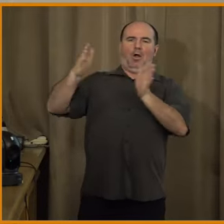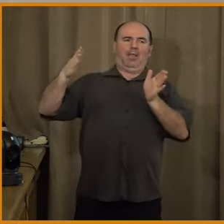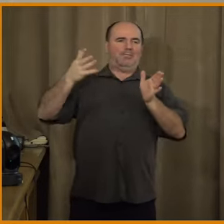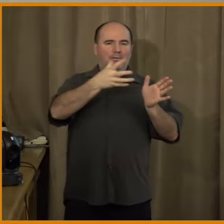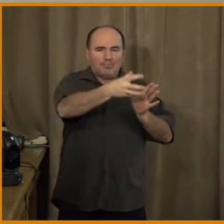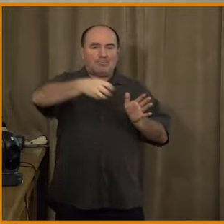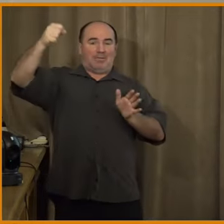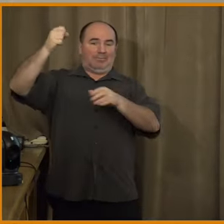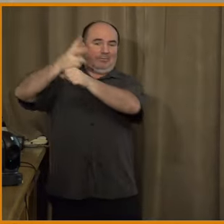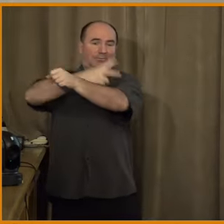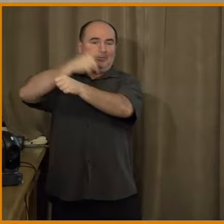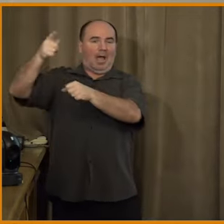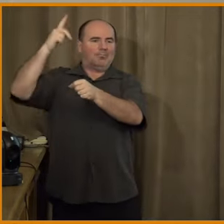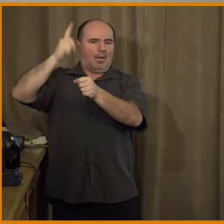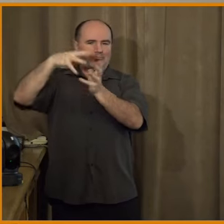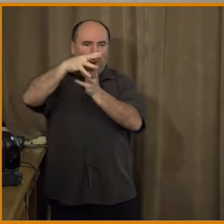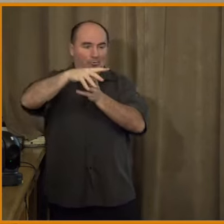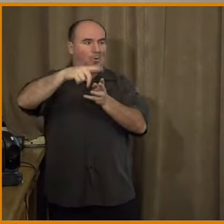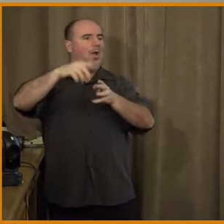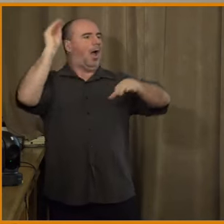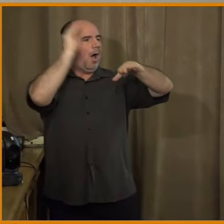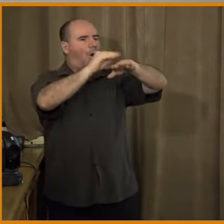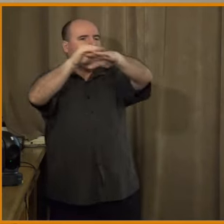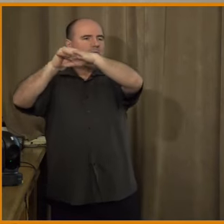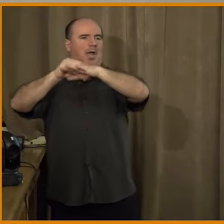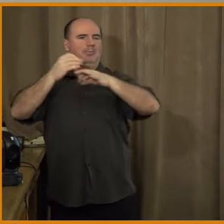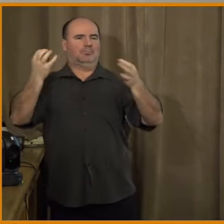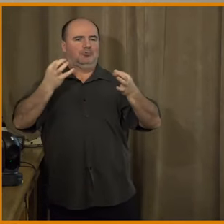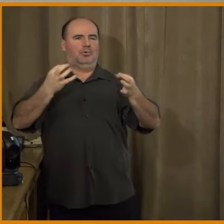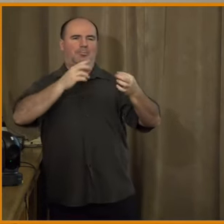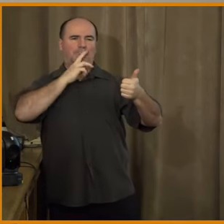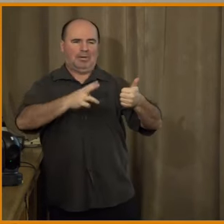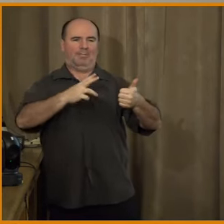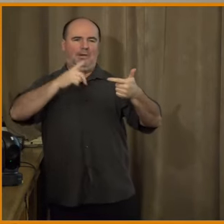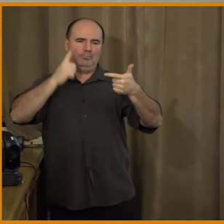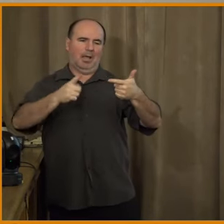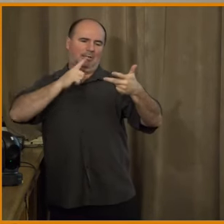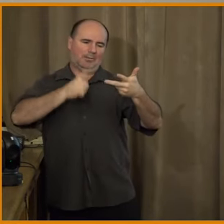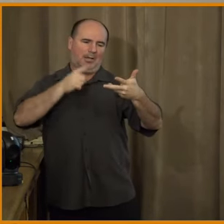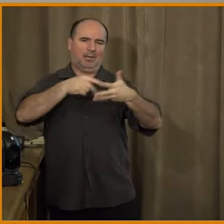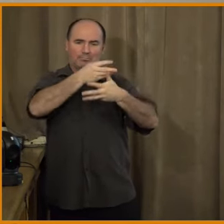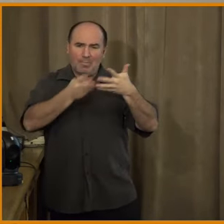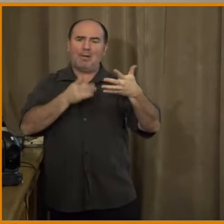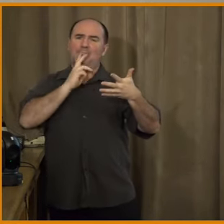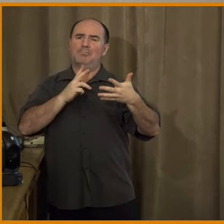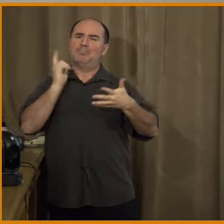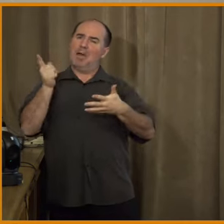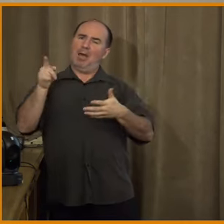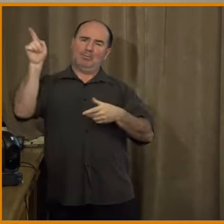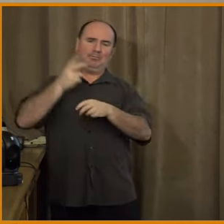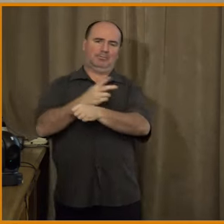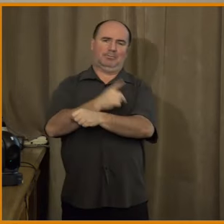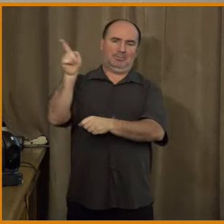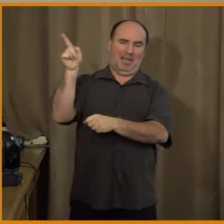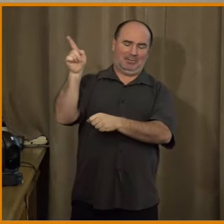aby se nejdřív ustályly ty pravdivé, přesné informace. To je takové, když policie